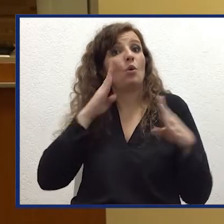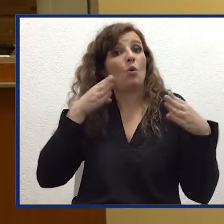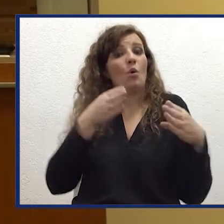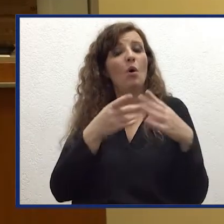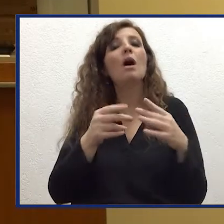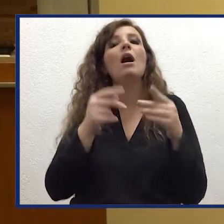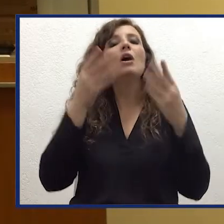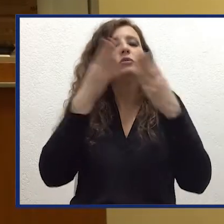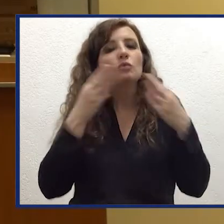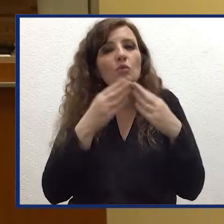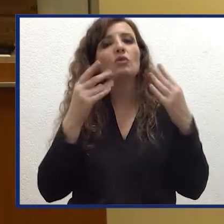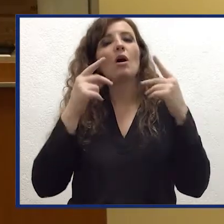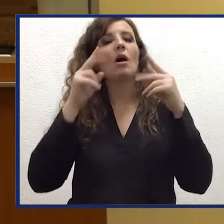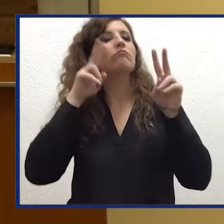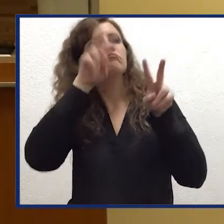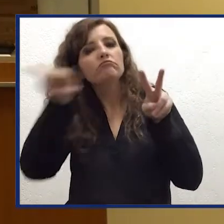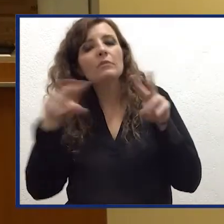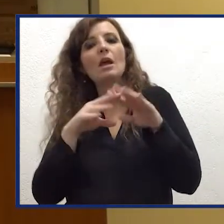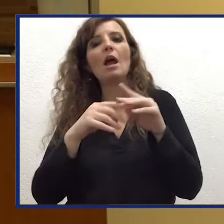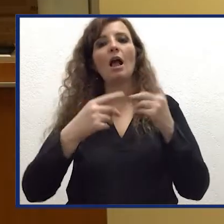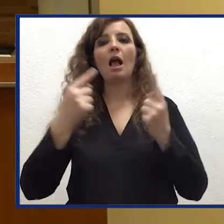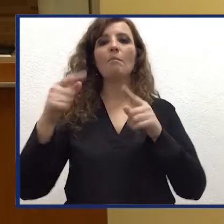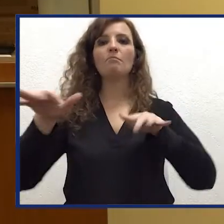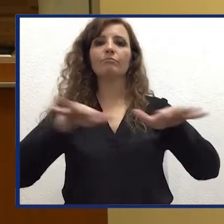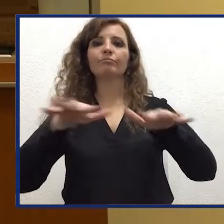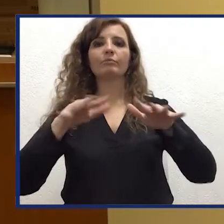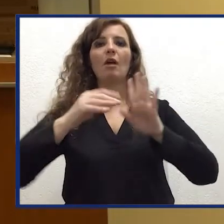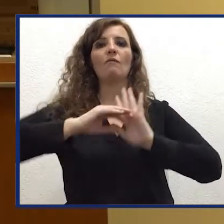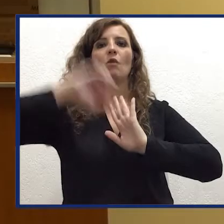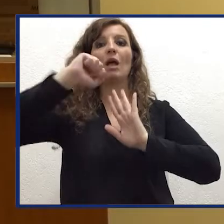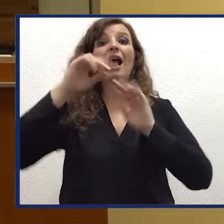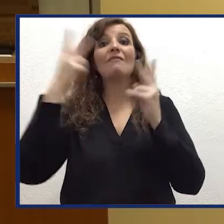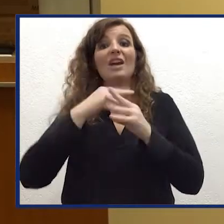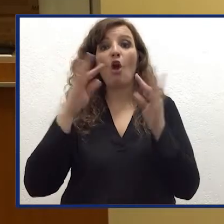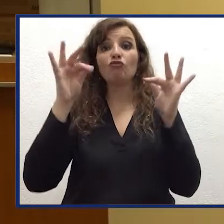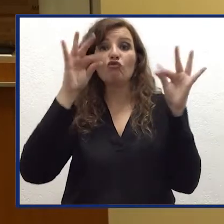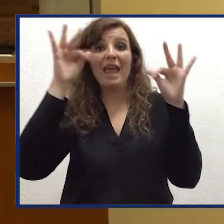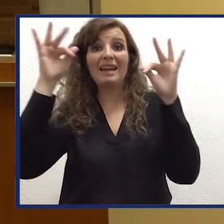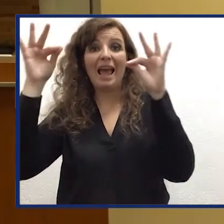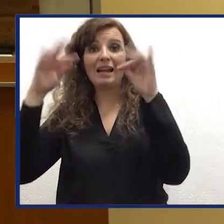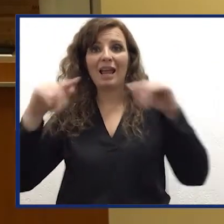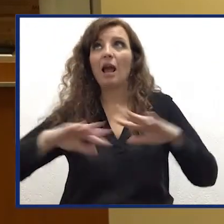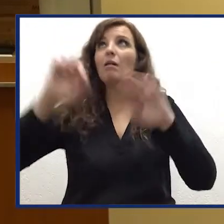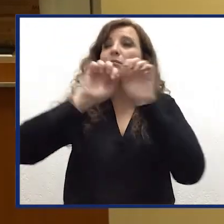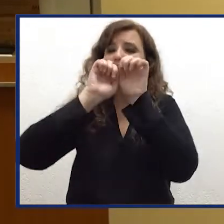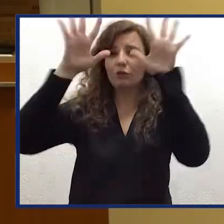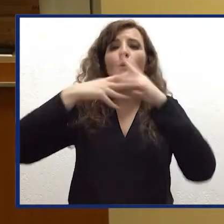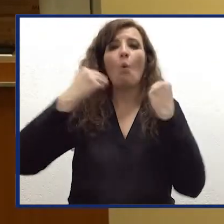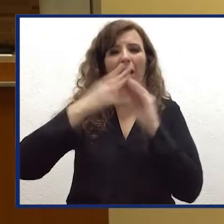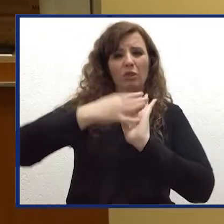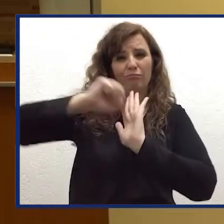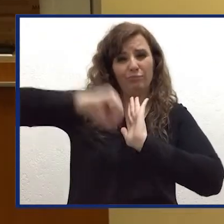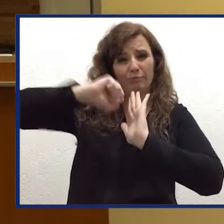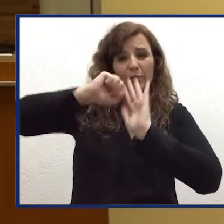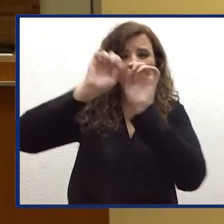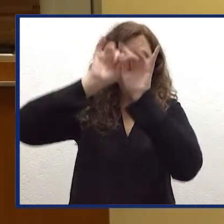è quella relativa al studio e al monitoraggio delle nubi vulcaniche. La cenere vulcanica messa in atmosfera durante